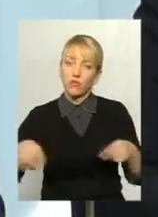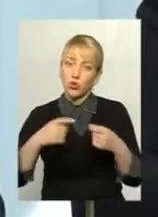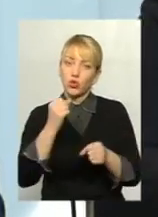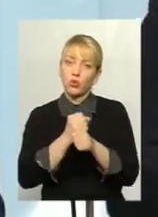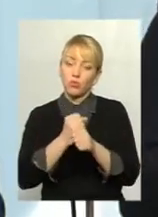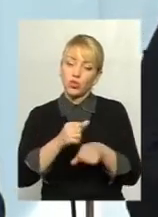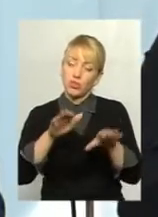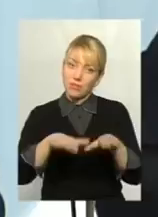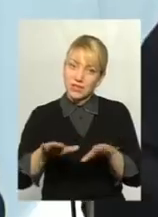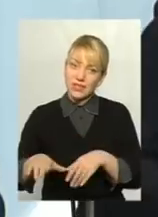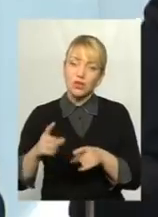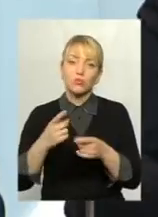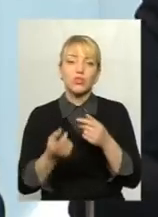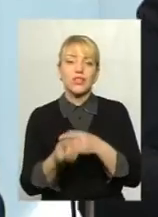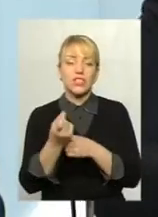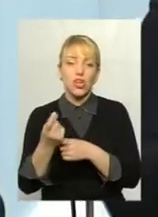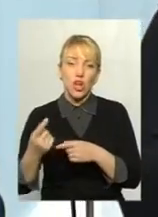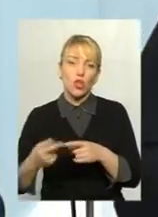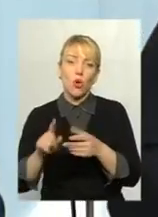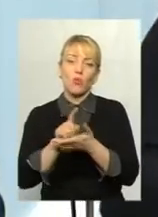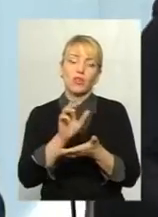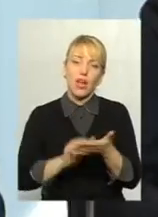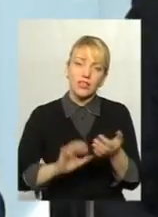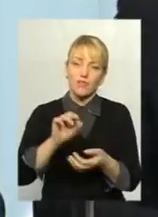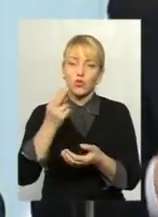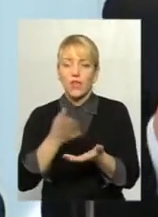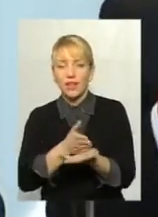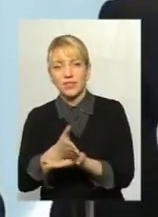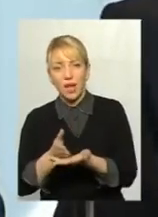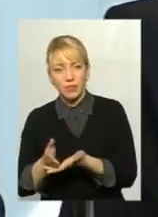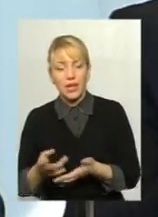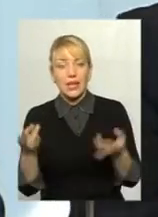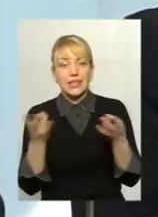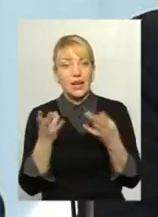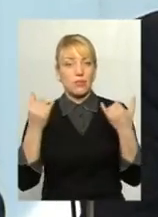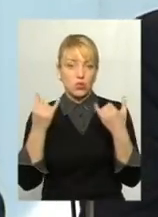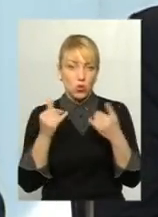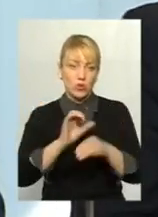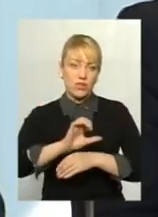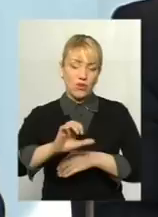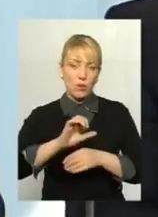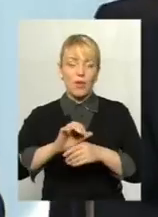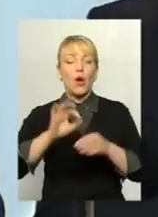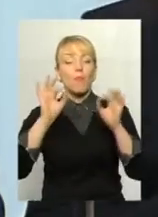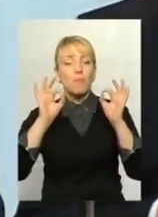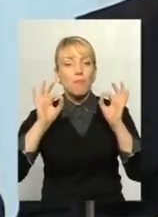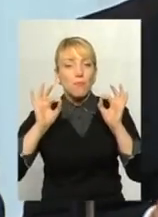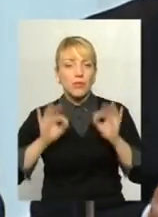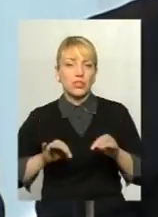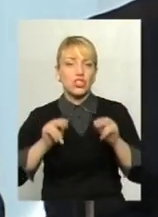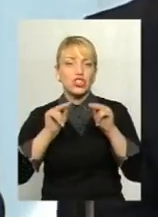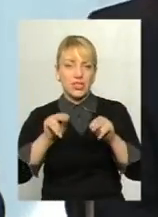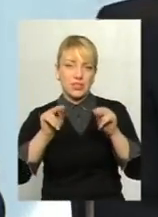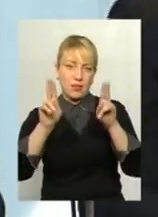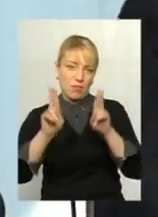податків, такі соціальні сфери держави, інших напрямків. Треба сьогодні виробляти чесні правила гри, щоб закони